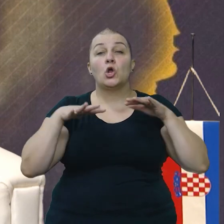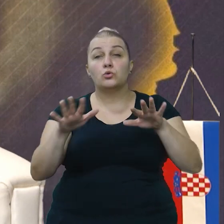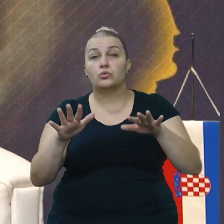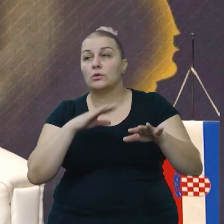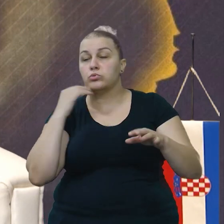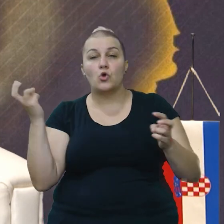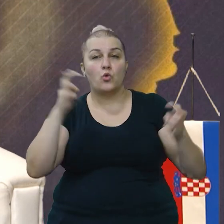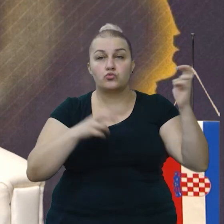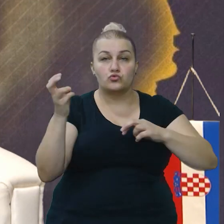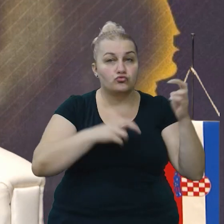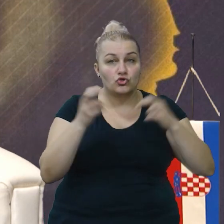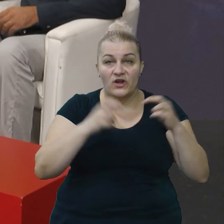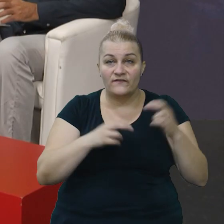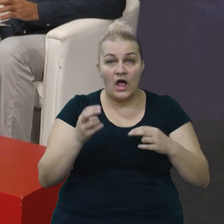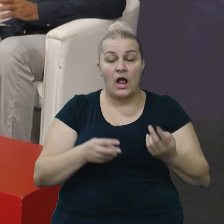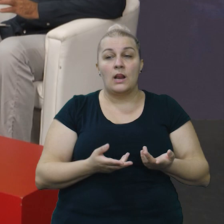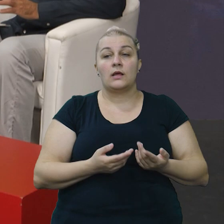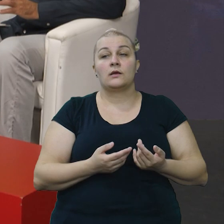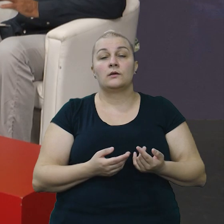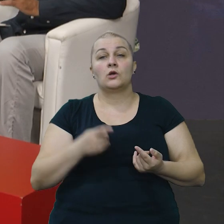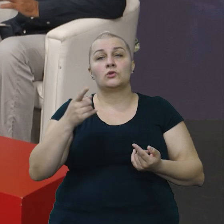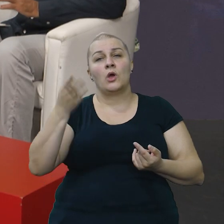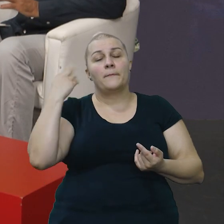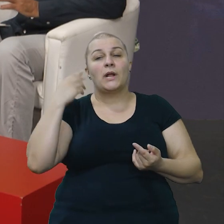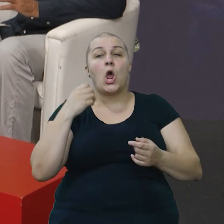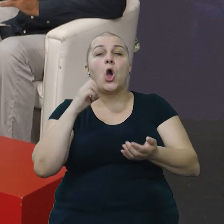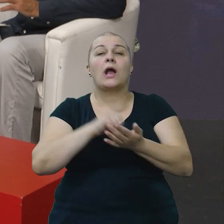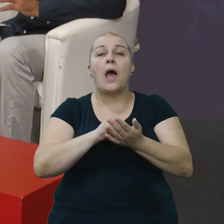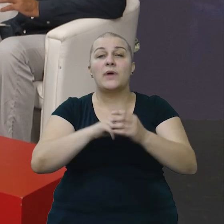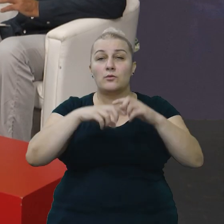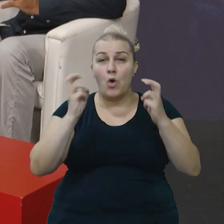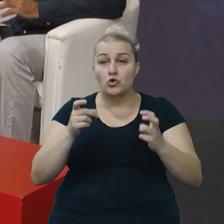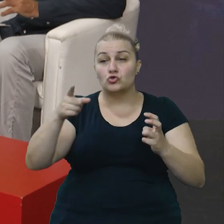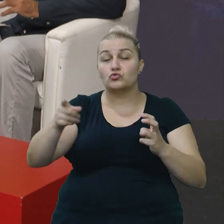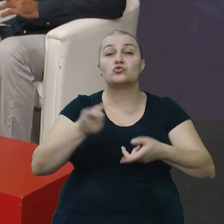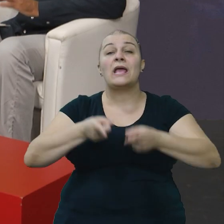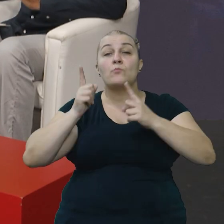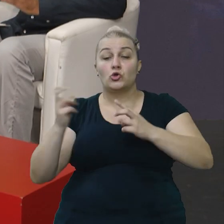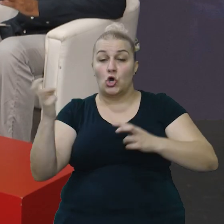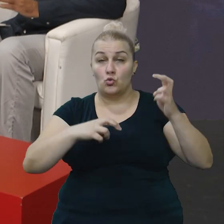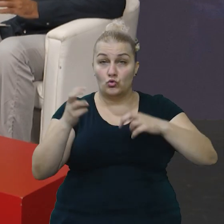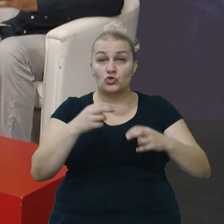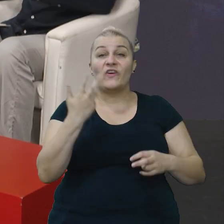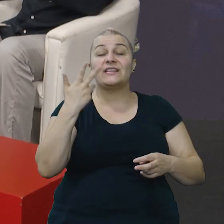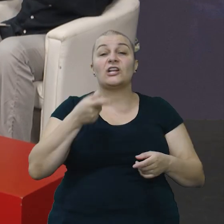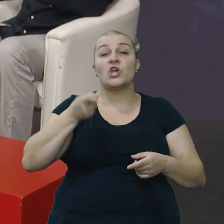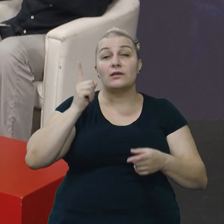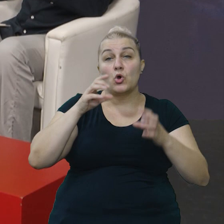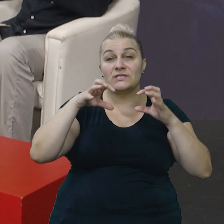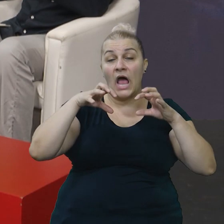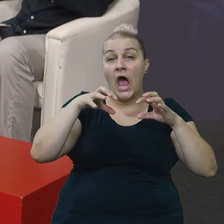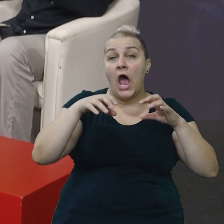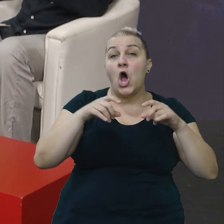zaustaviti. Pričamo o onoj vojanoj na Kamenmosu gdje su imoćeni mobilizirali, pripremali treća imonska bojina 115.